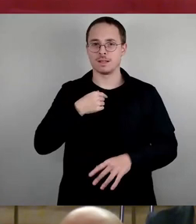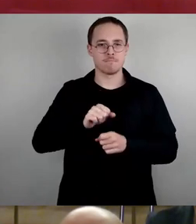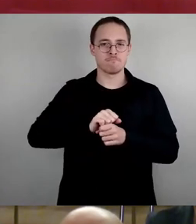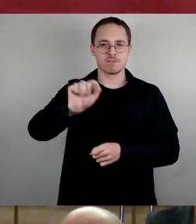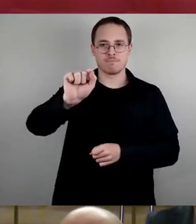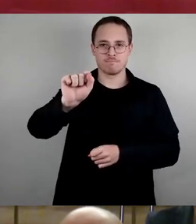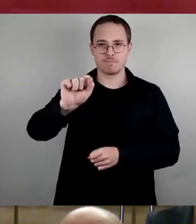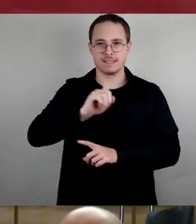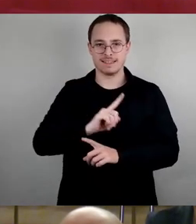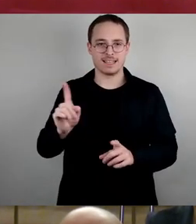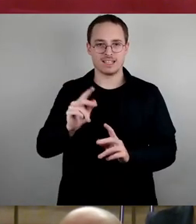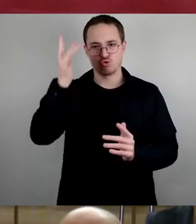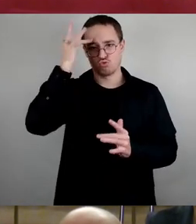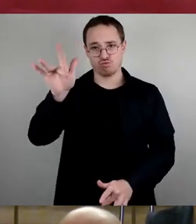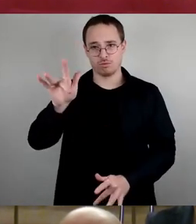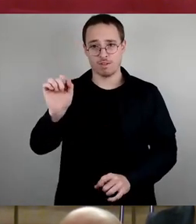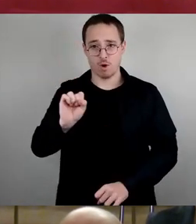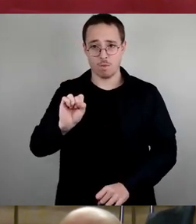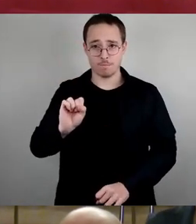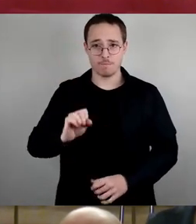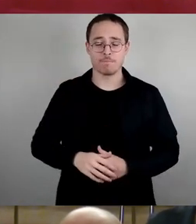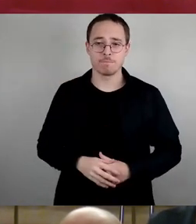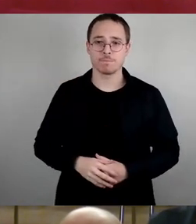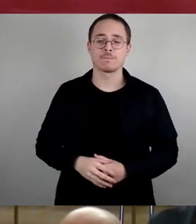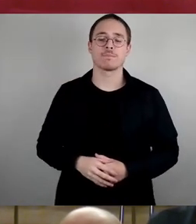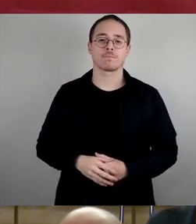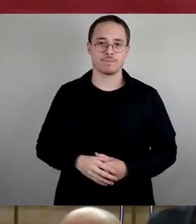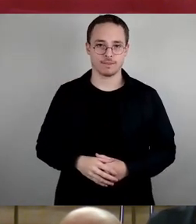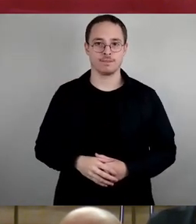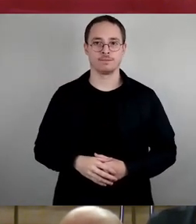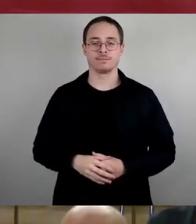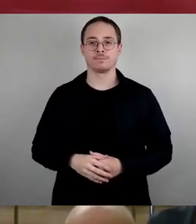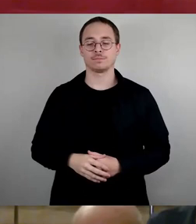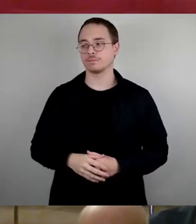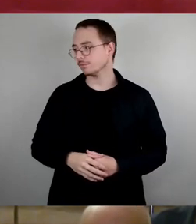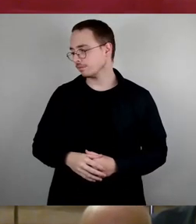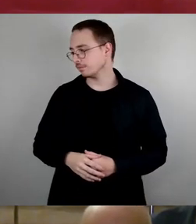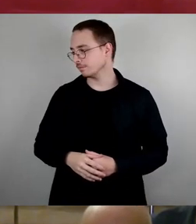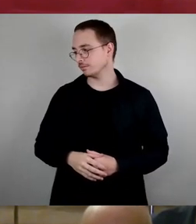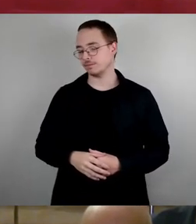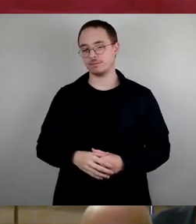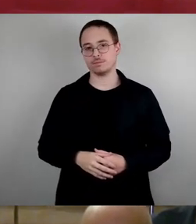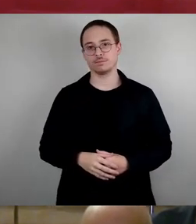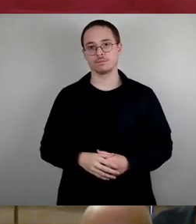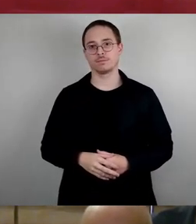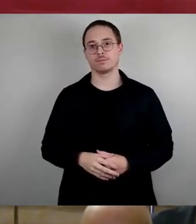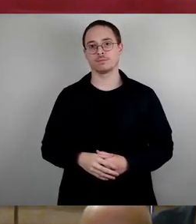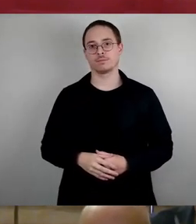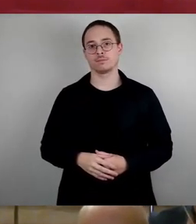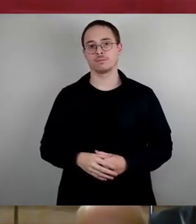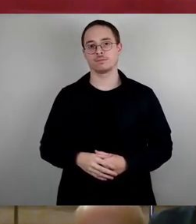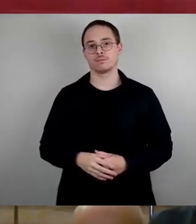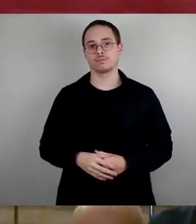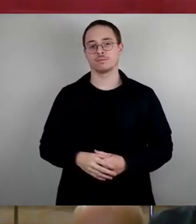zustimmen konnte. Wir hatten also hinsichtlich dem Anliegen